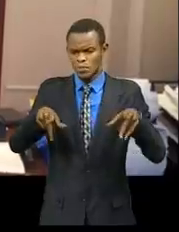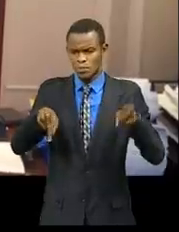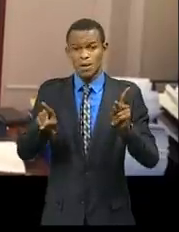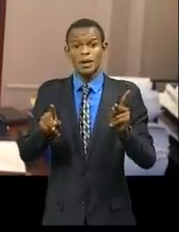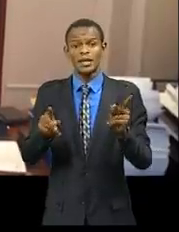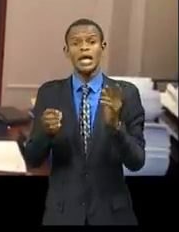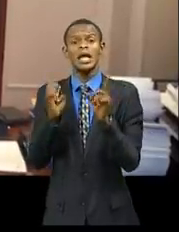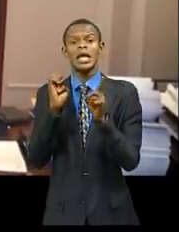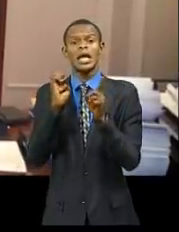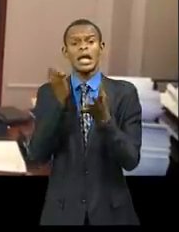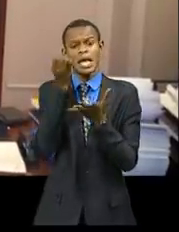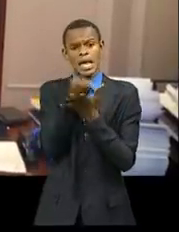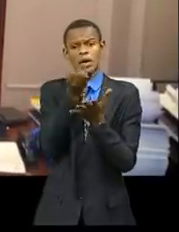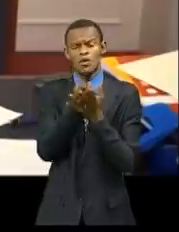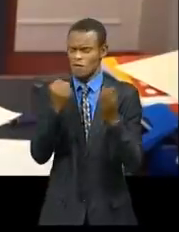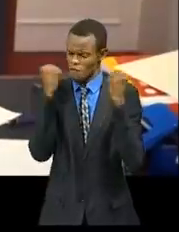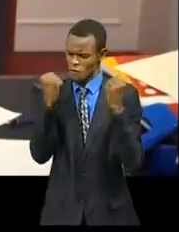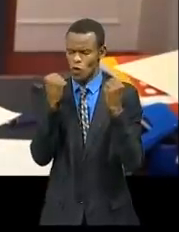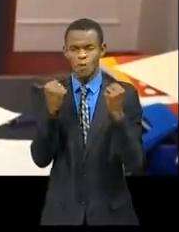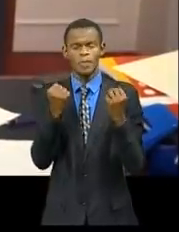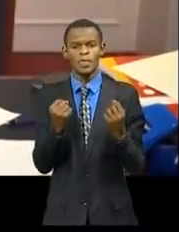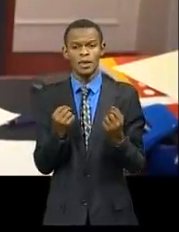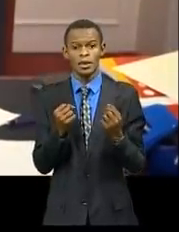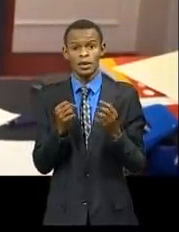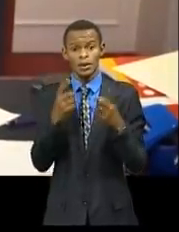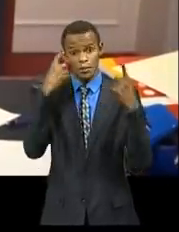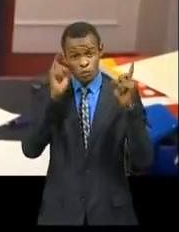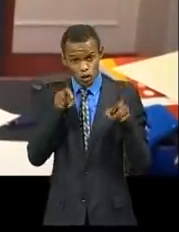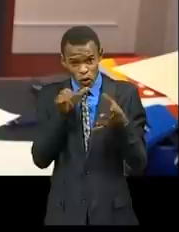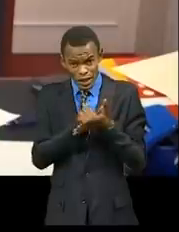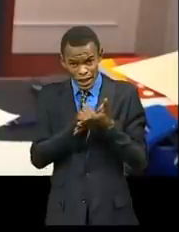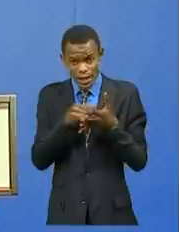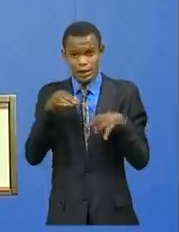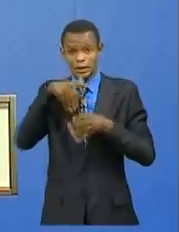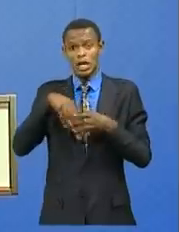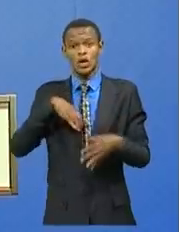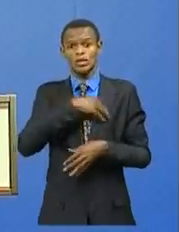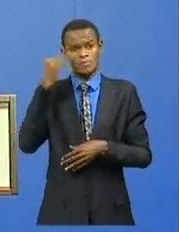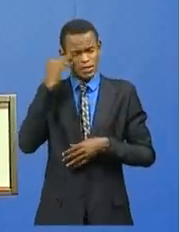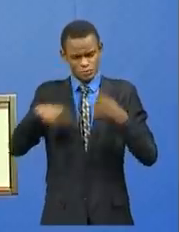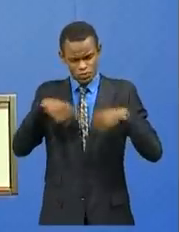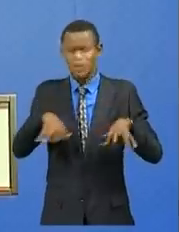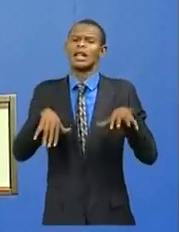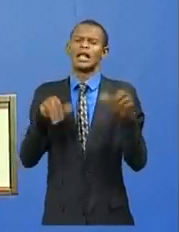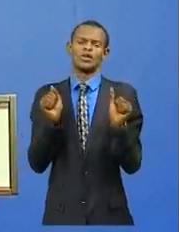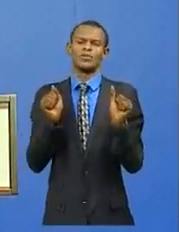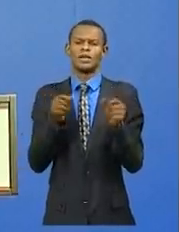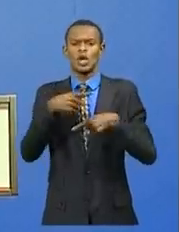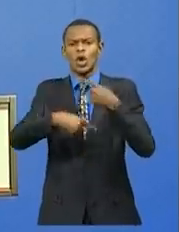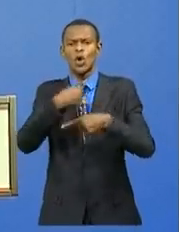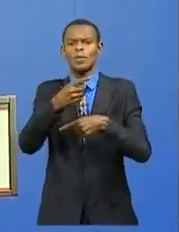durable. » Après débat et délibération, le Conseil de ministre a adopté ces textes. Commencé à